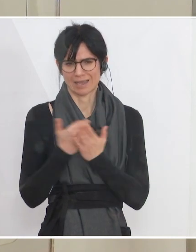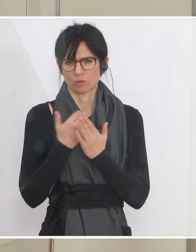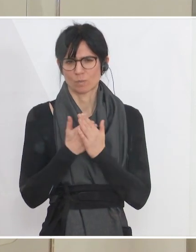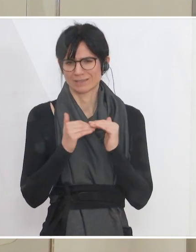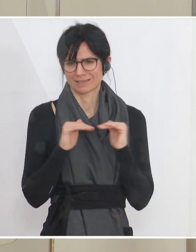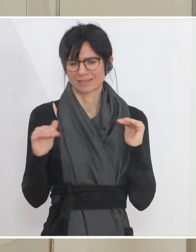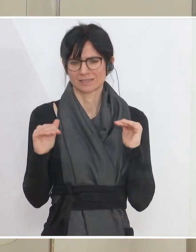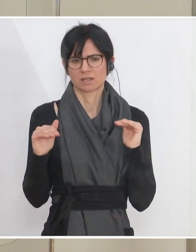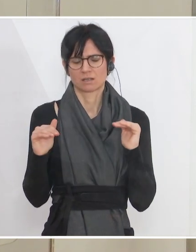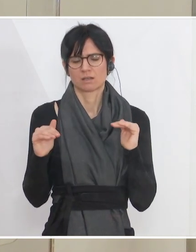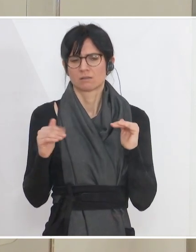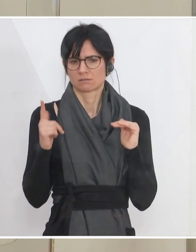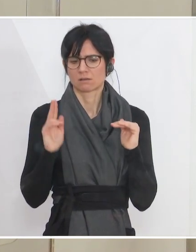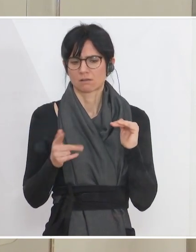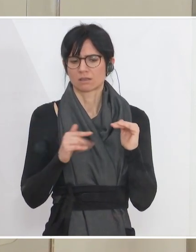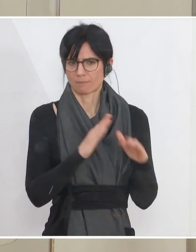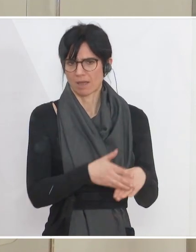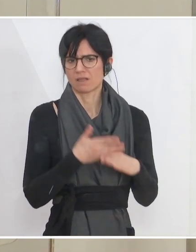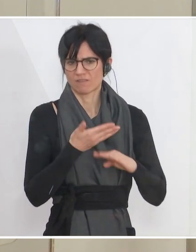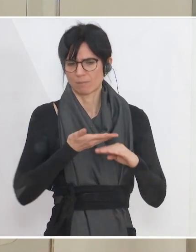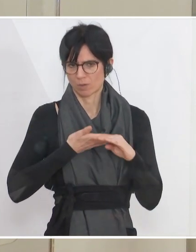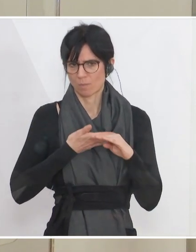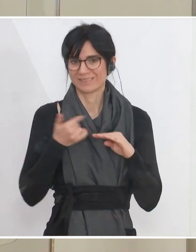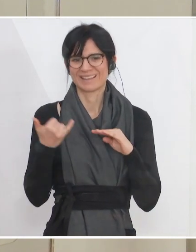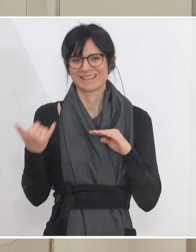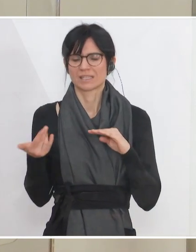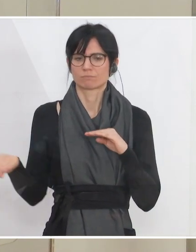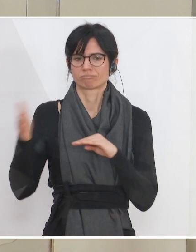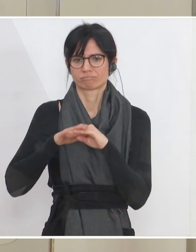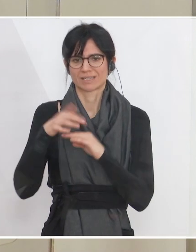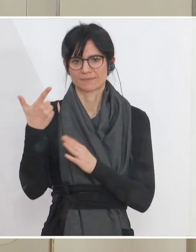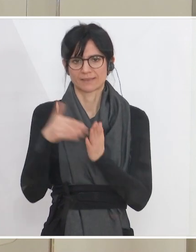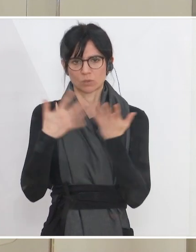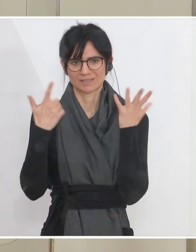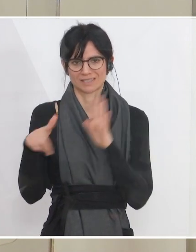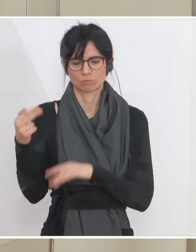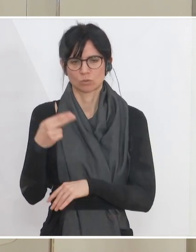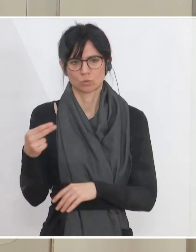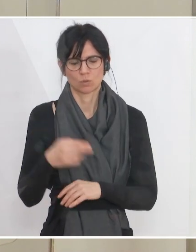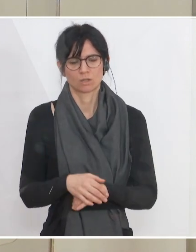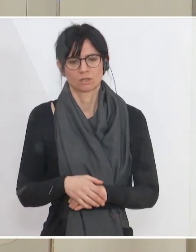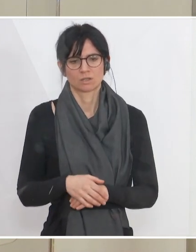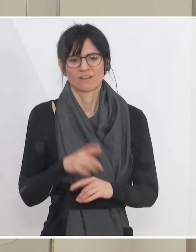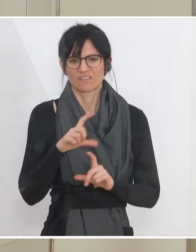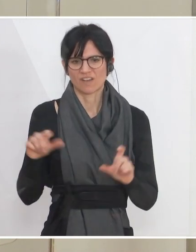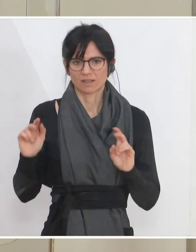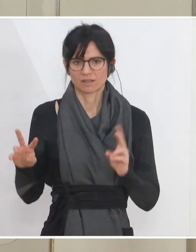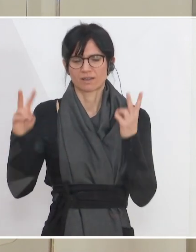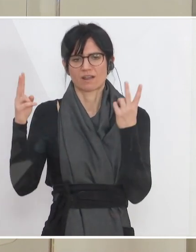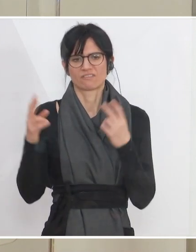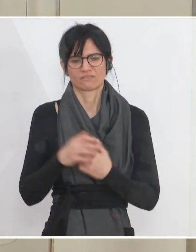-Obergrenze. Bis dahin konnte diese Beihilfe gewährt werden auf jetzt 2.700 Euro. Das heißt, dass gerade Fachkräfte